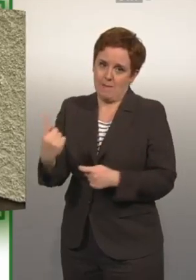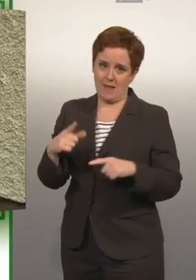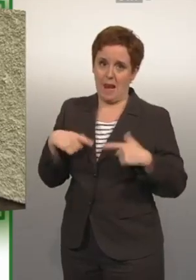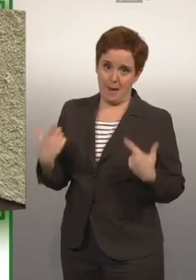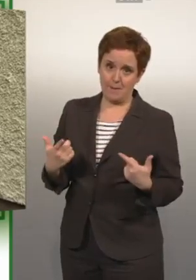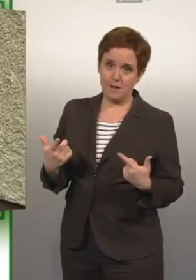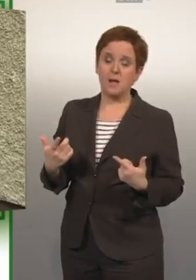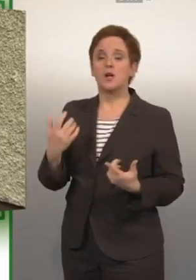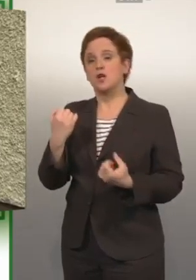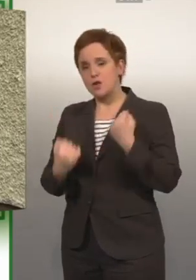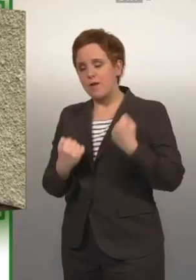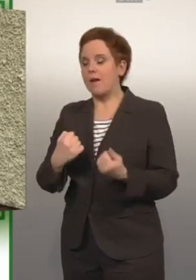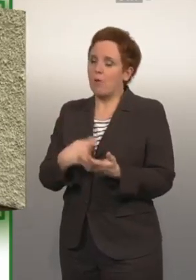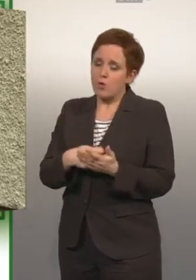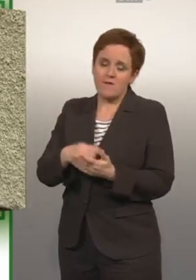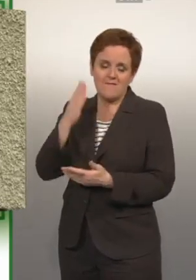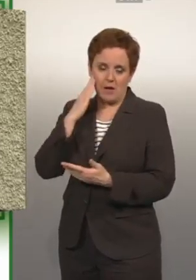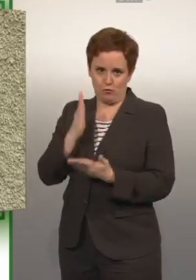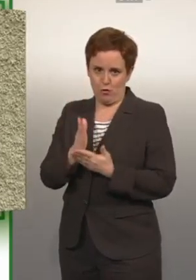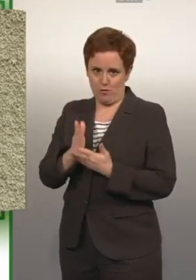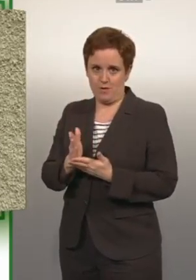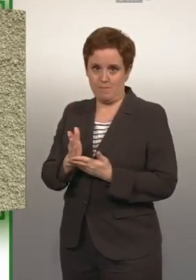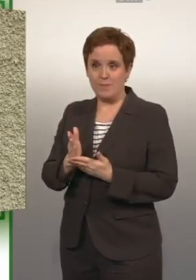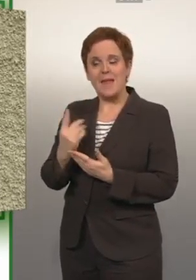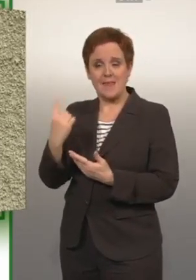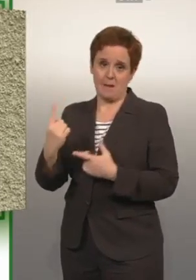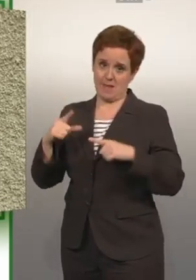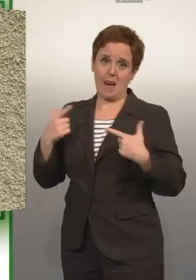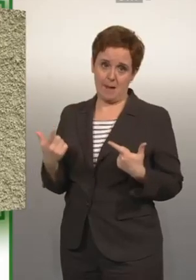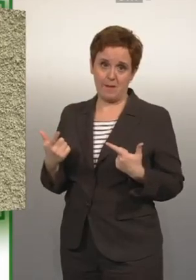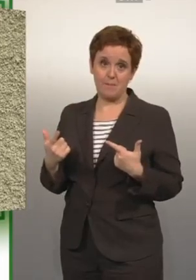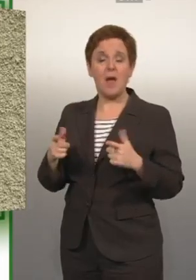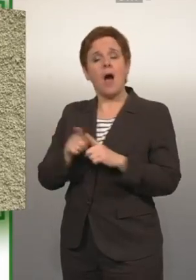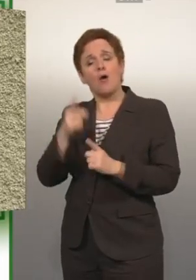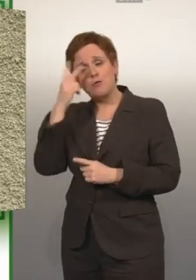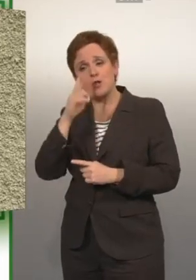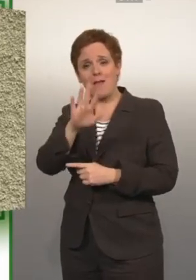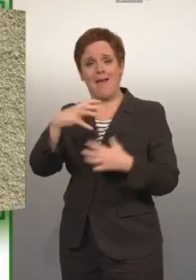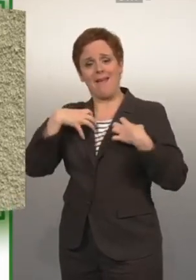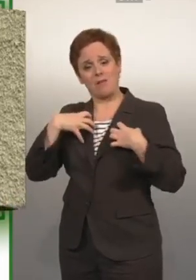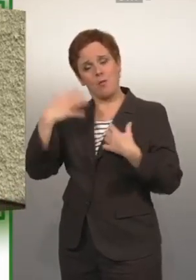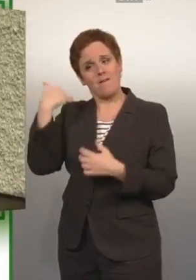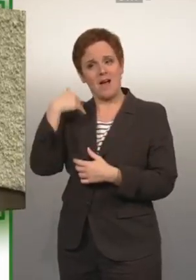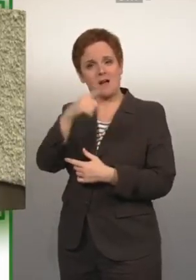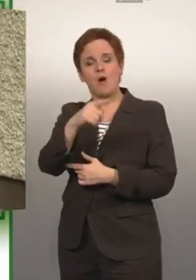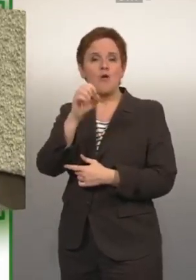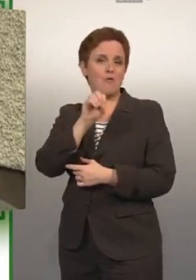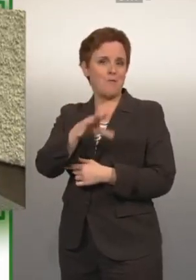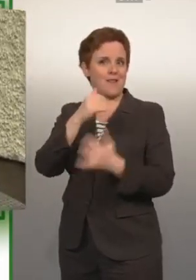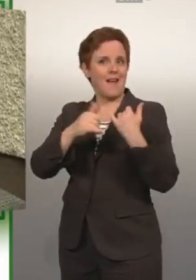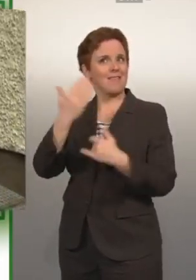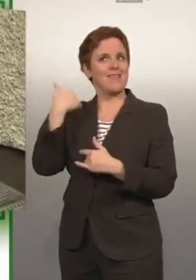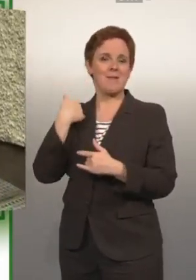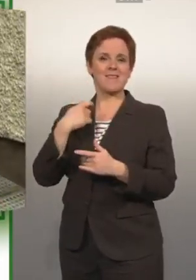den Schwierigkeiten damit und den Kosten dafür. Es hat auch gewisses Verständnis für die Eigentümer, die das Theater vor 15 Jahren aus reinem